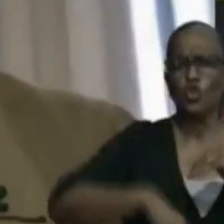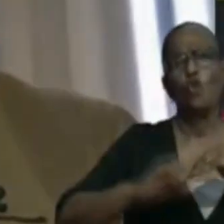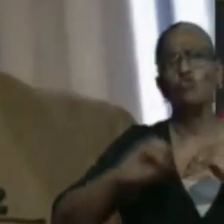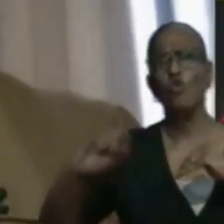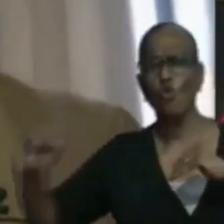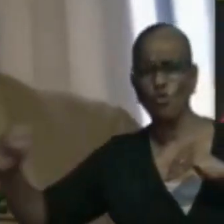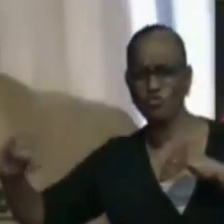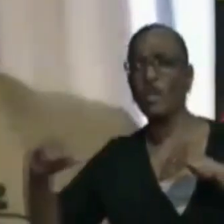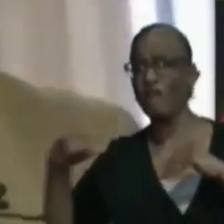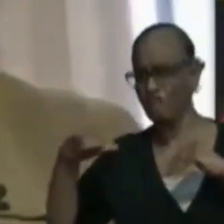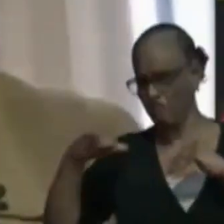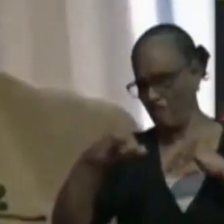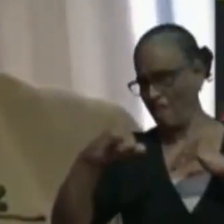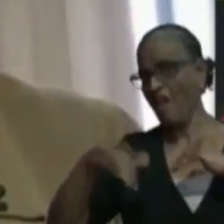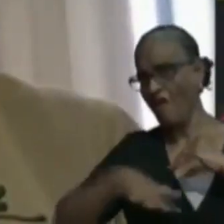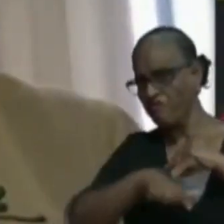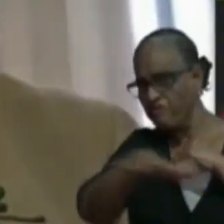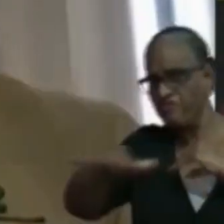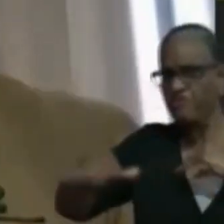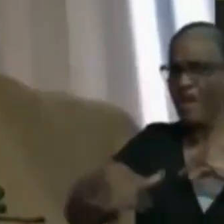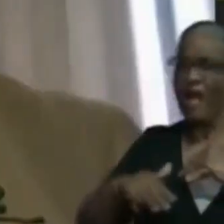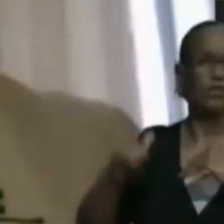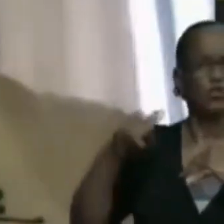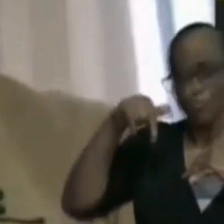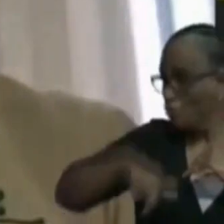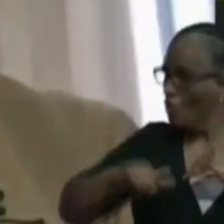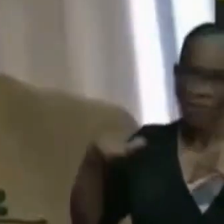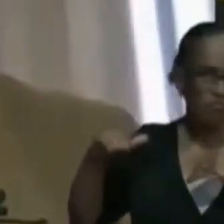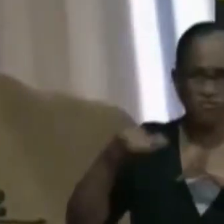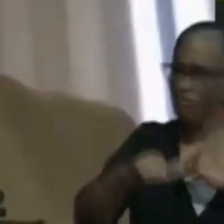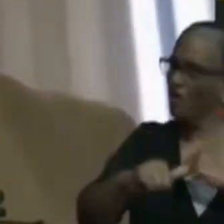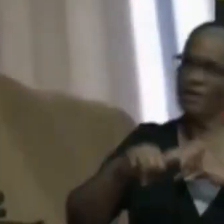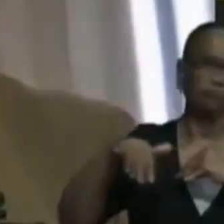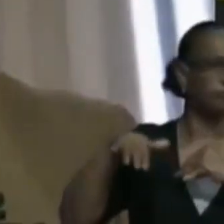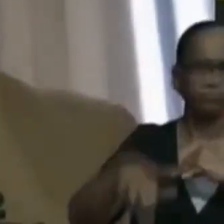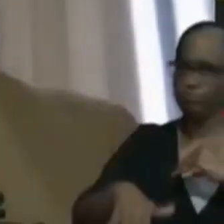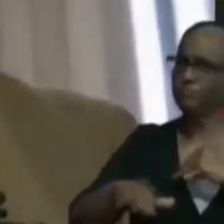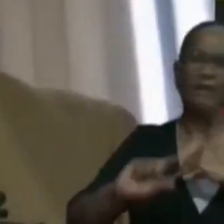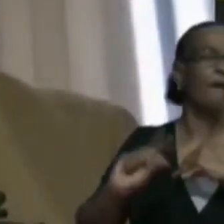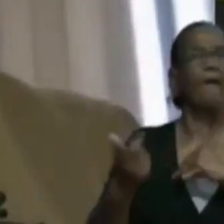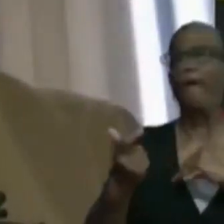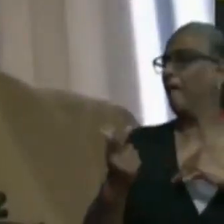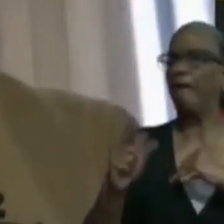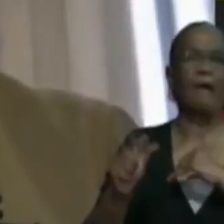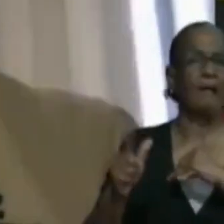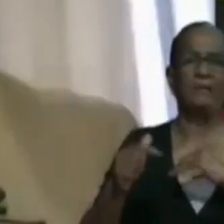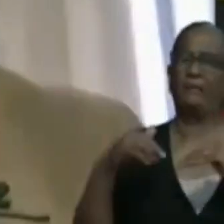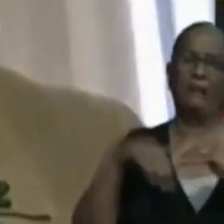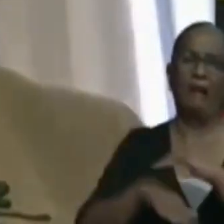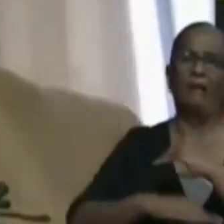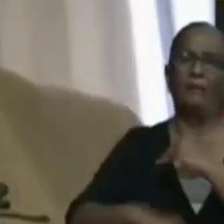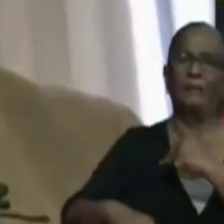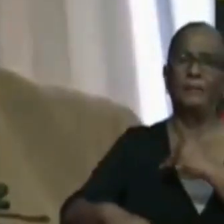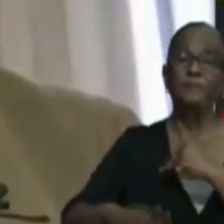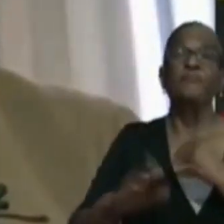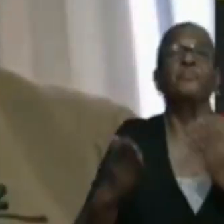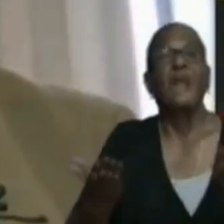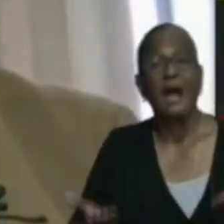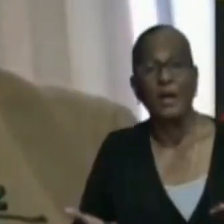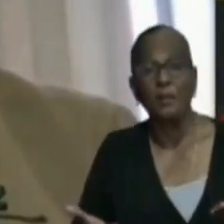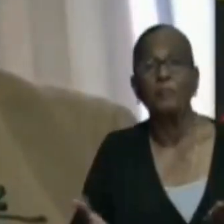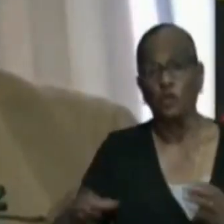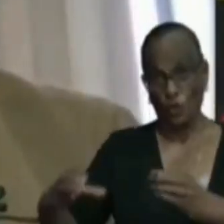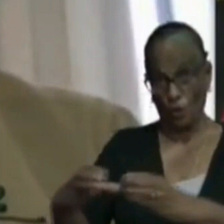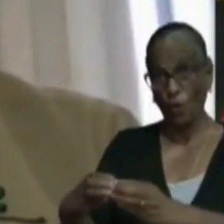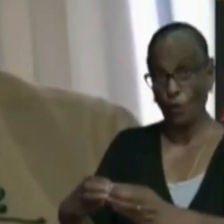vliegvelden, zijn dus onbegaanbaar. Er kunnen dus geen vluchten uitgevoerd worden naar het gebied. Waardoor